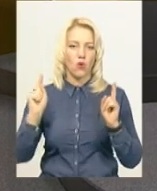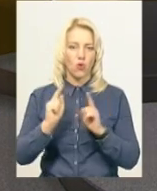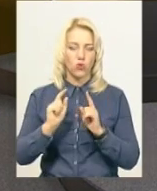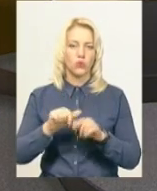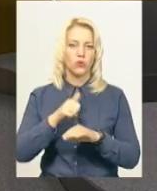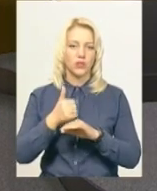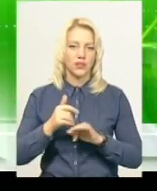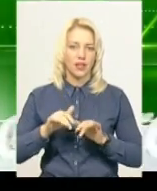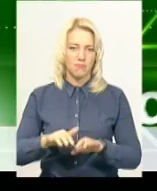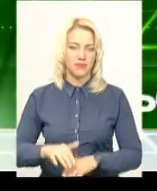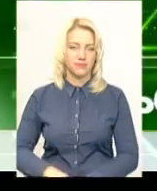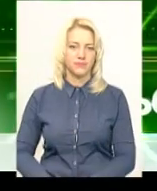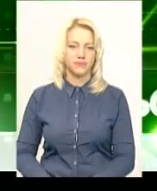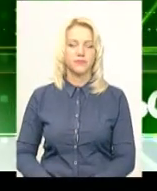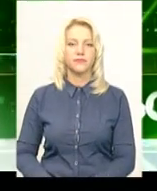про такі теми.